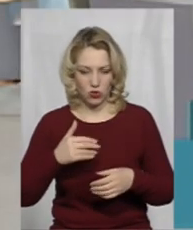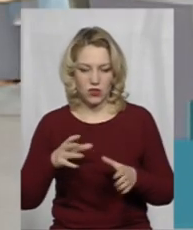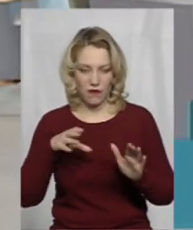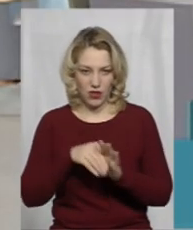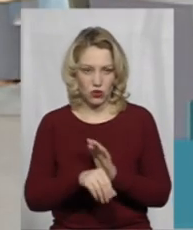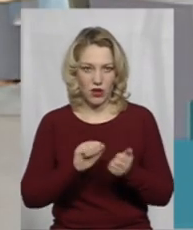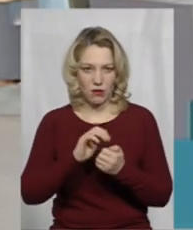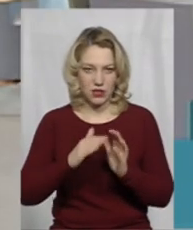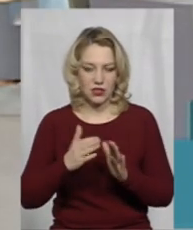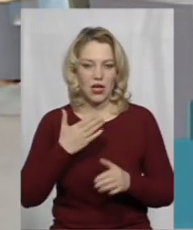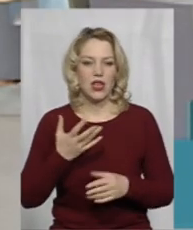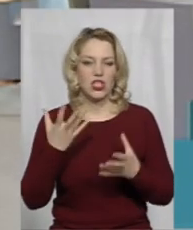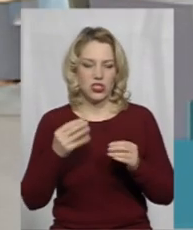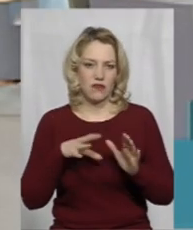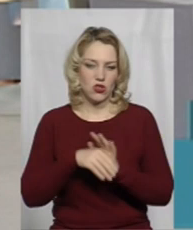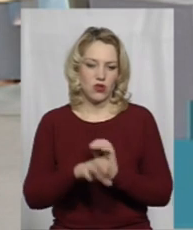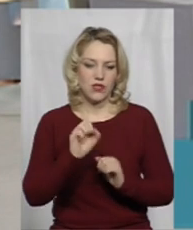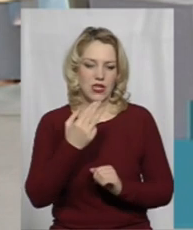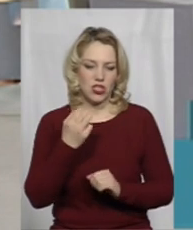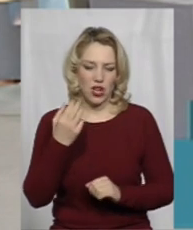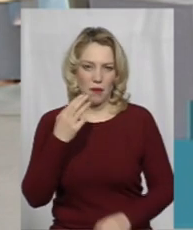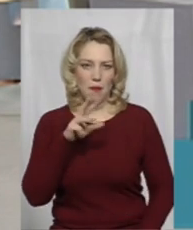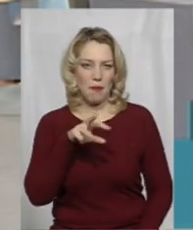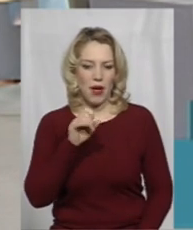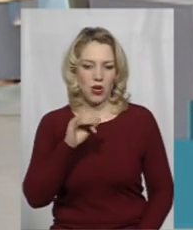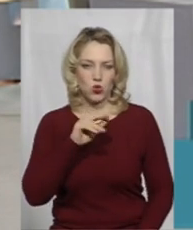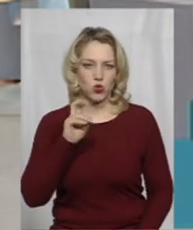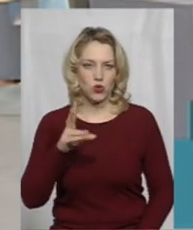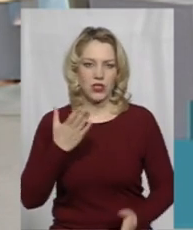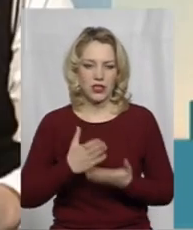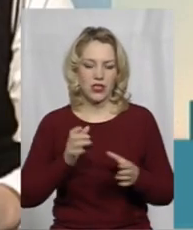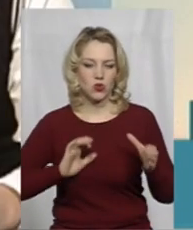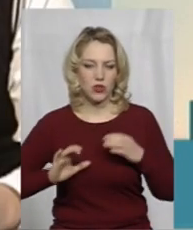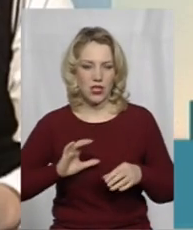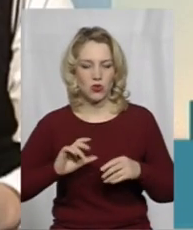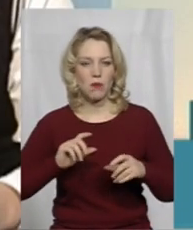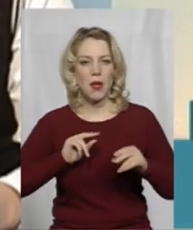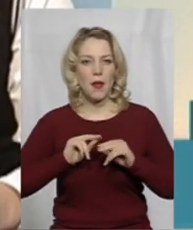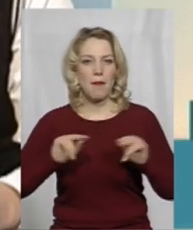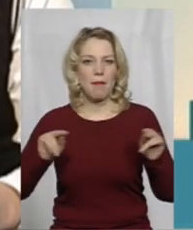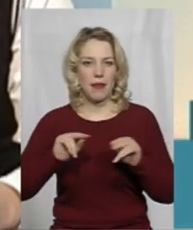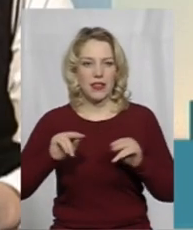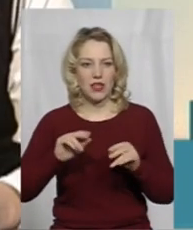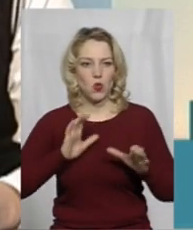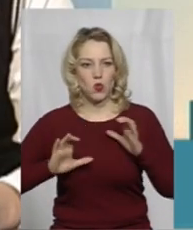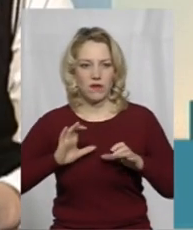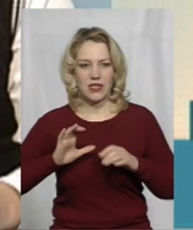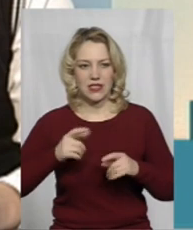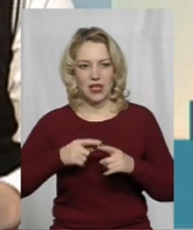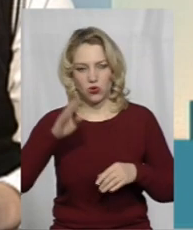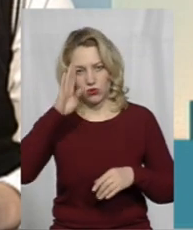Так, війшов в нас ще Саша Марчук, який на сьогоднішній день є студентом ПЕД-університету, і він є